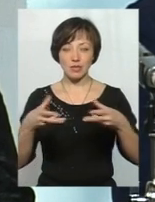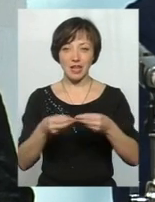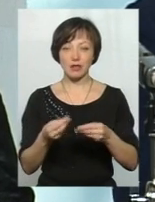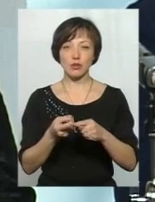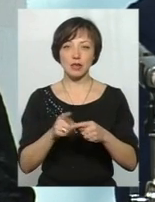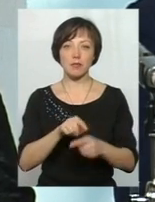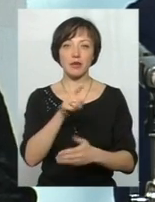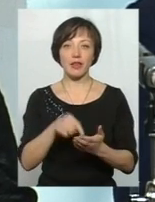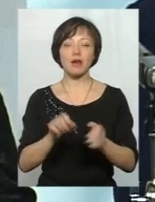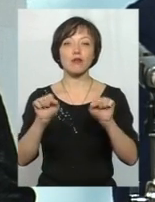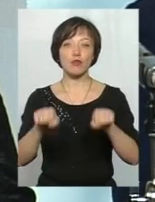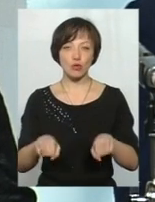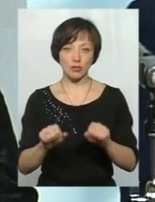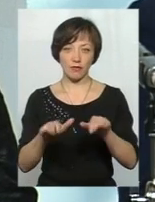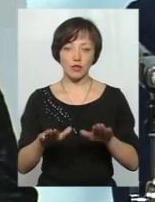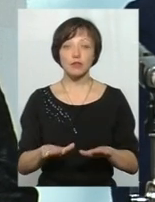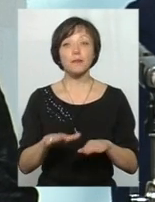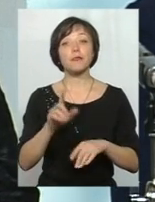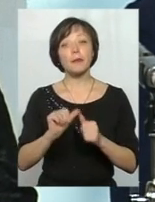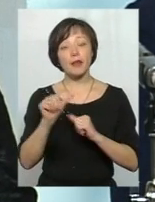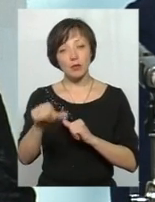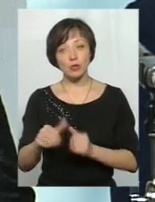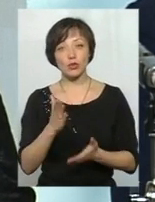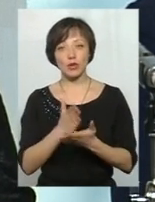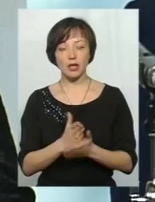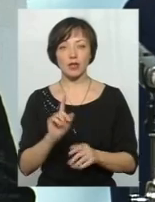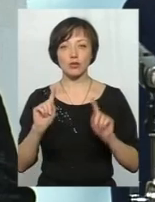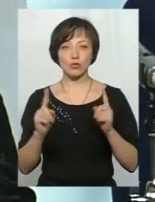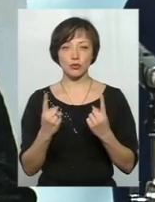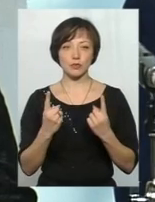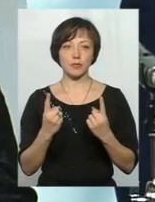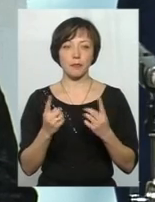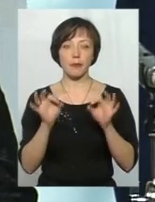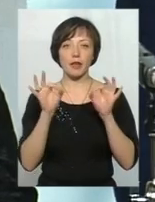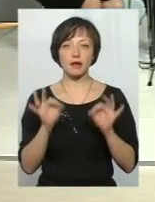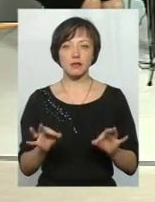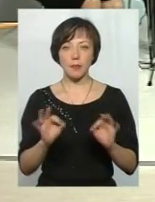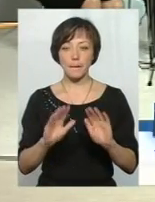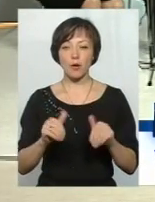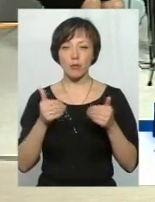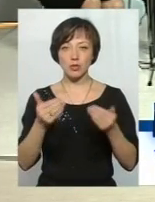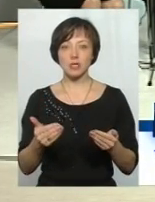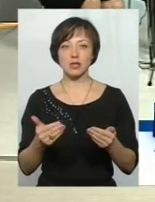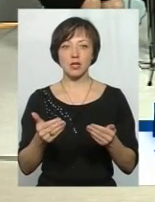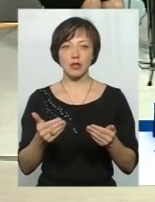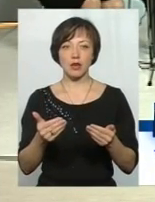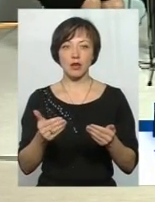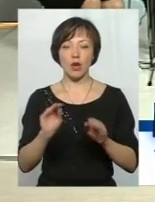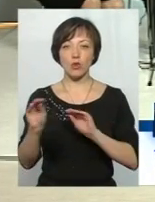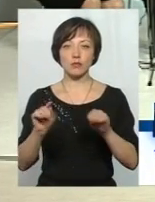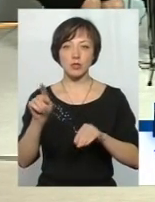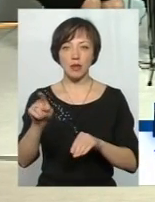питання можна зрушити з місця. Окрім того, є надзвичайно раціональні пропозиції стосовно розміщення там